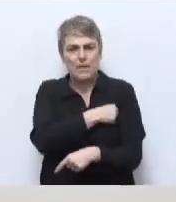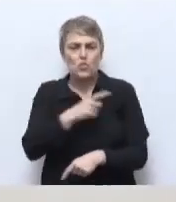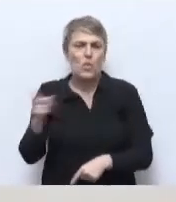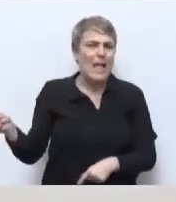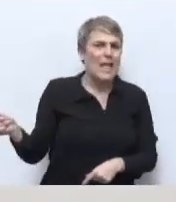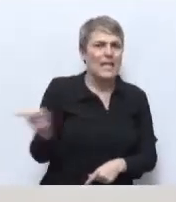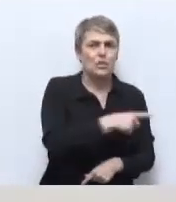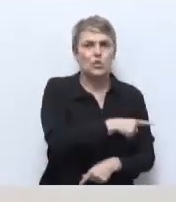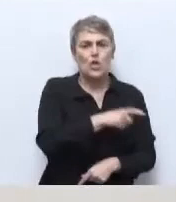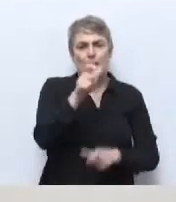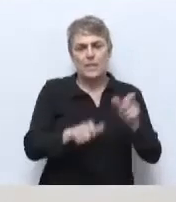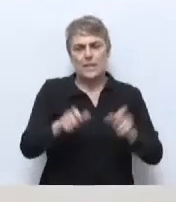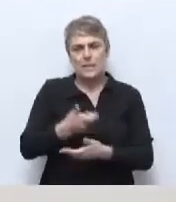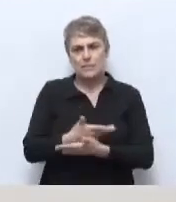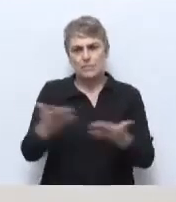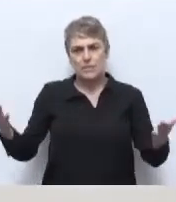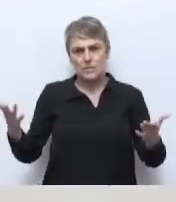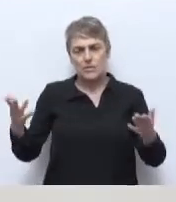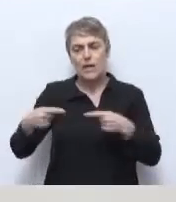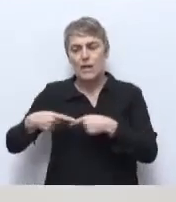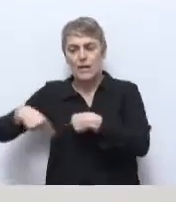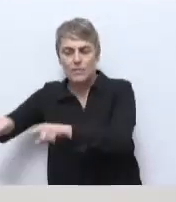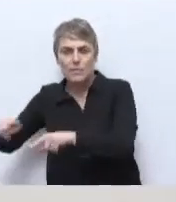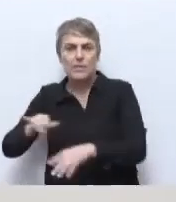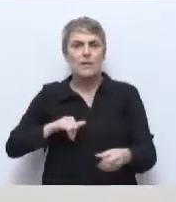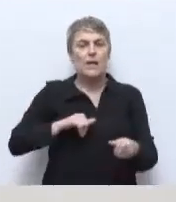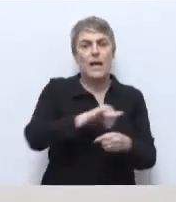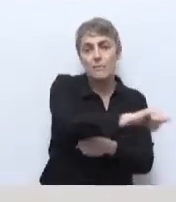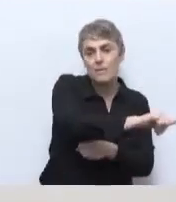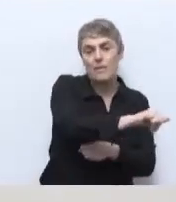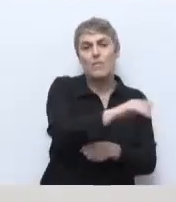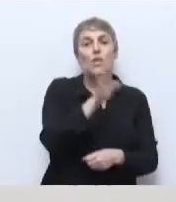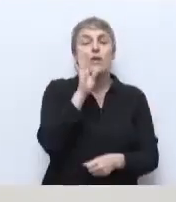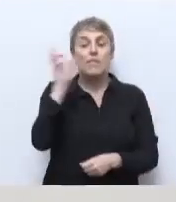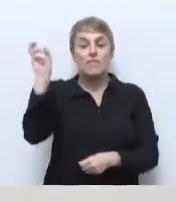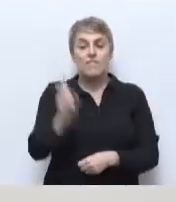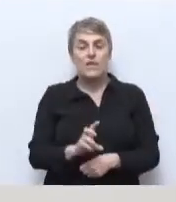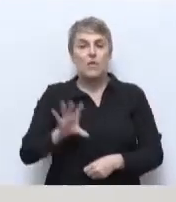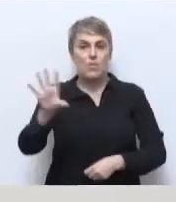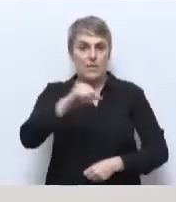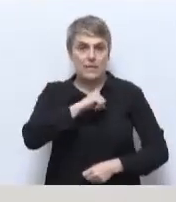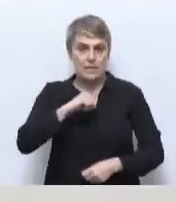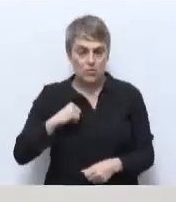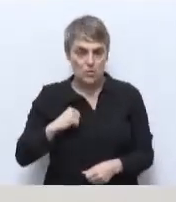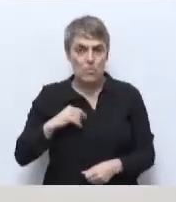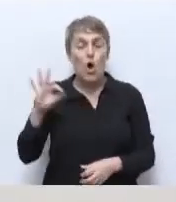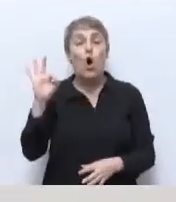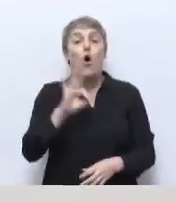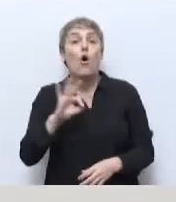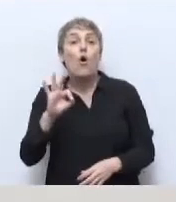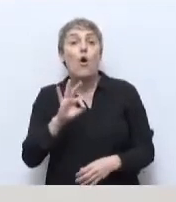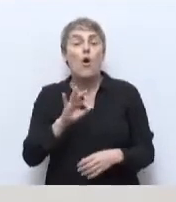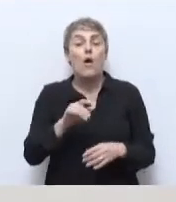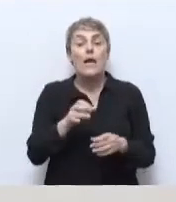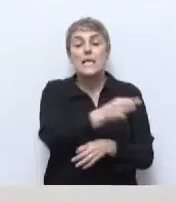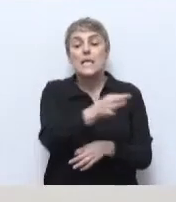passatgers que arribin via marítima o via aèria a la nostra comunitat autònoma o que viatgin entre Illes.